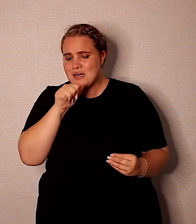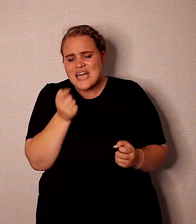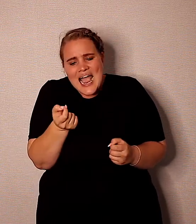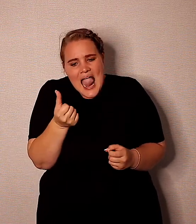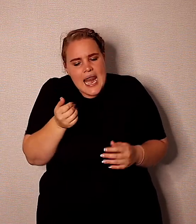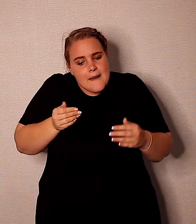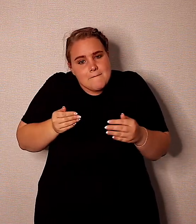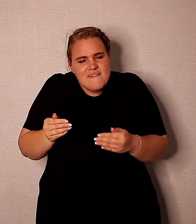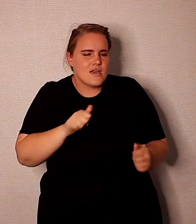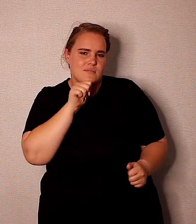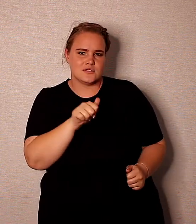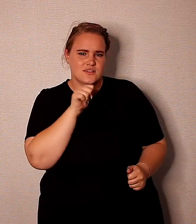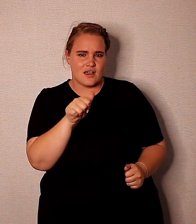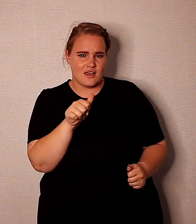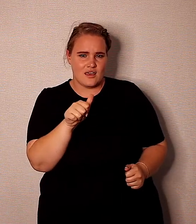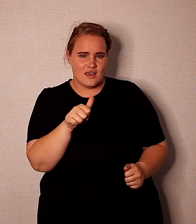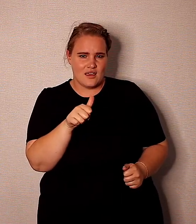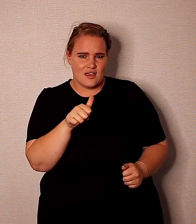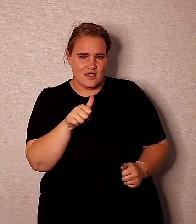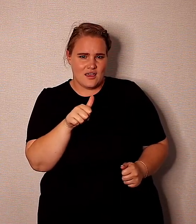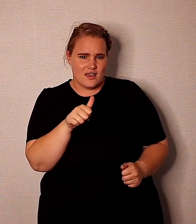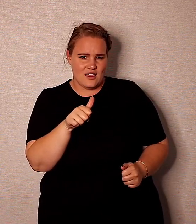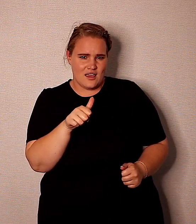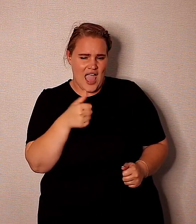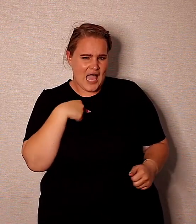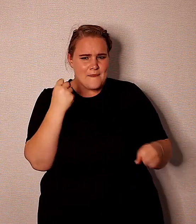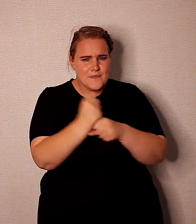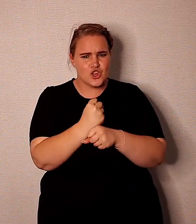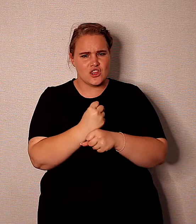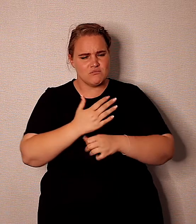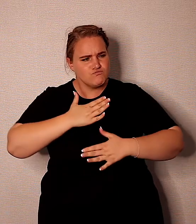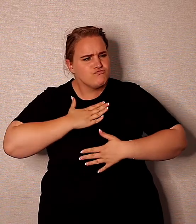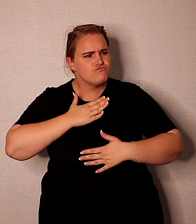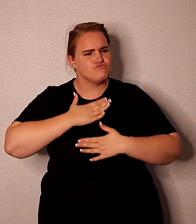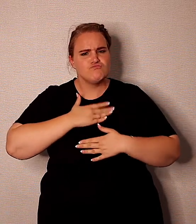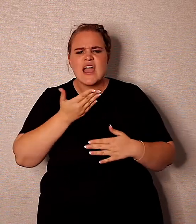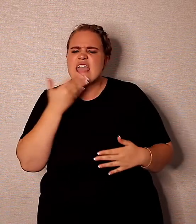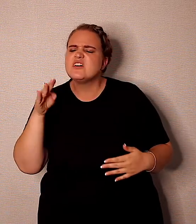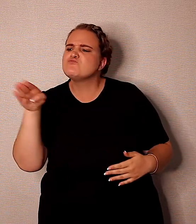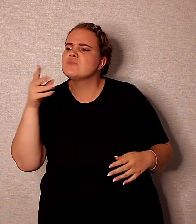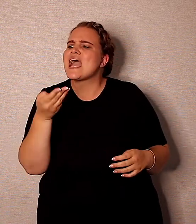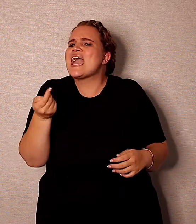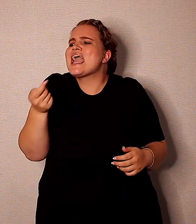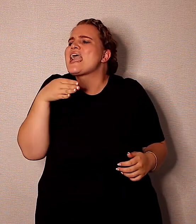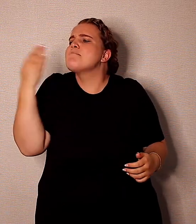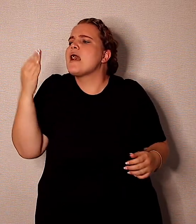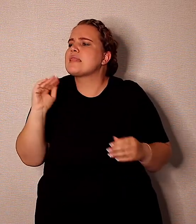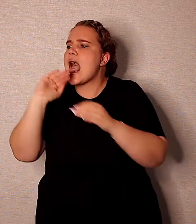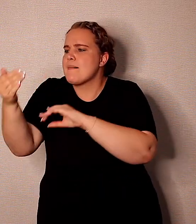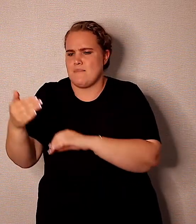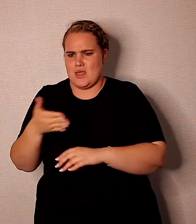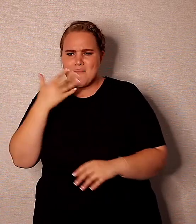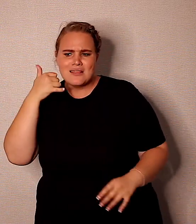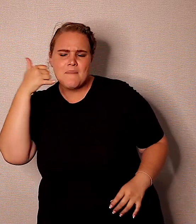Al is het met die kleinste bewegingkie. Al is het om net as een vrijwilliger iwers op te tree, om iemand te gaan help,